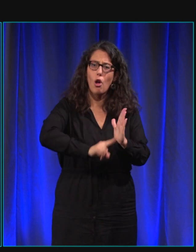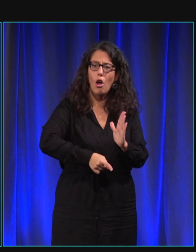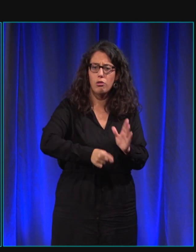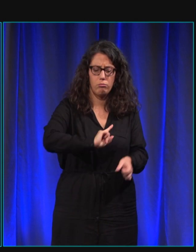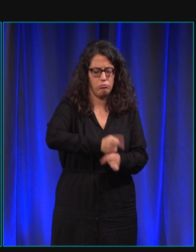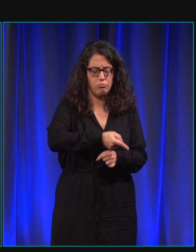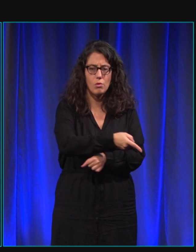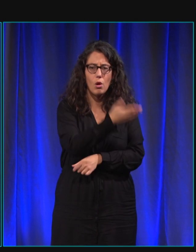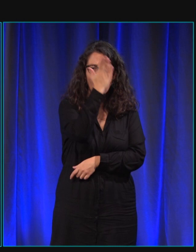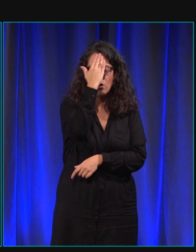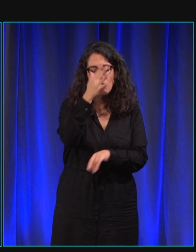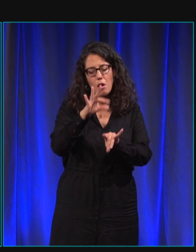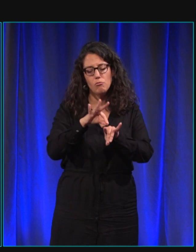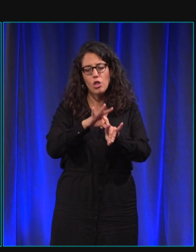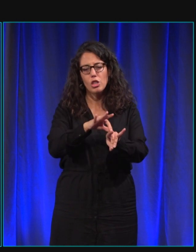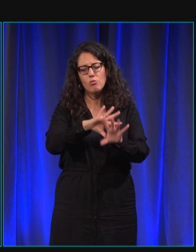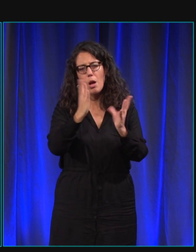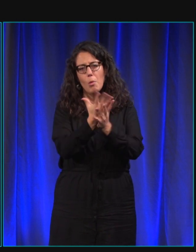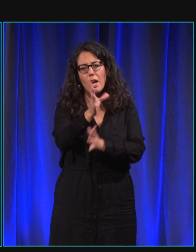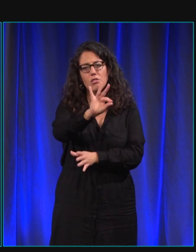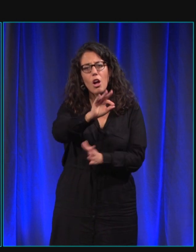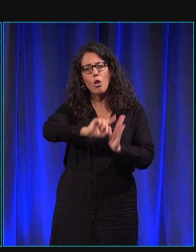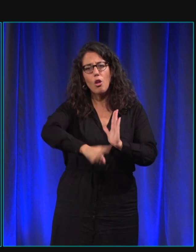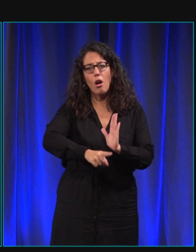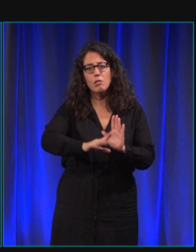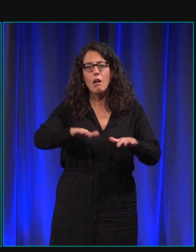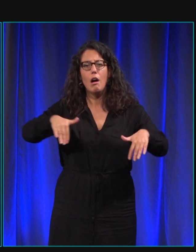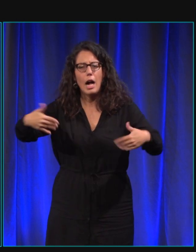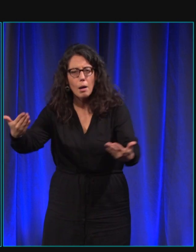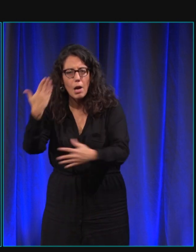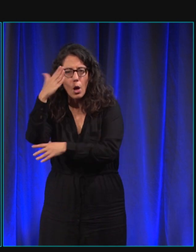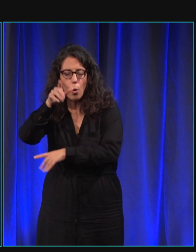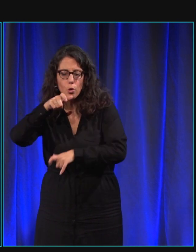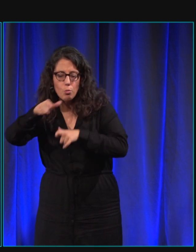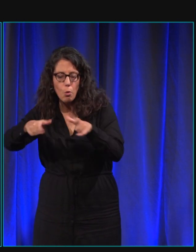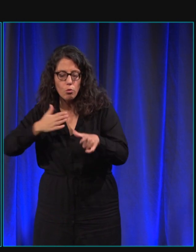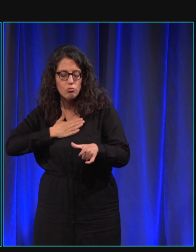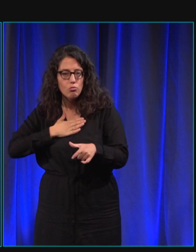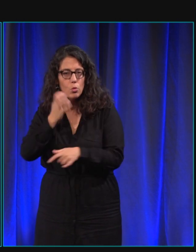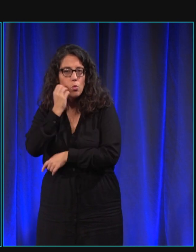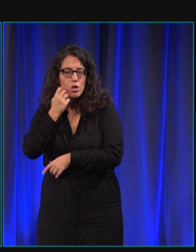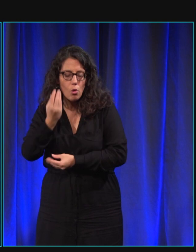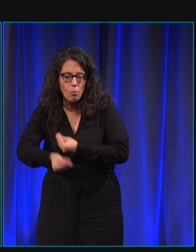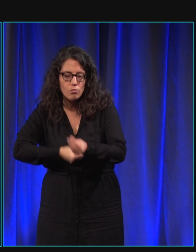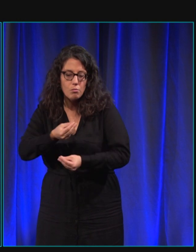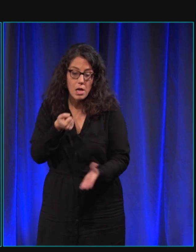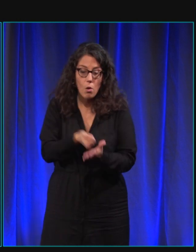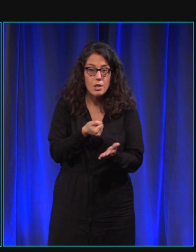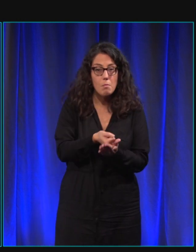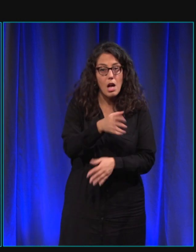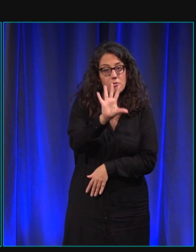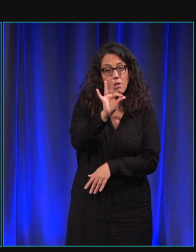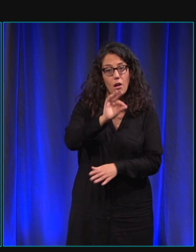le chien guide,'est en gros 50 ans. Effectivement, après, ils apprennent d'autres mots avec nous, avec notre quotidien. Mais au départ, c'est 50 ans.